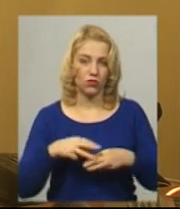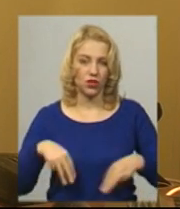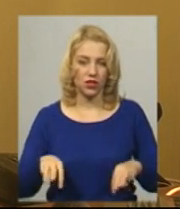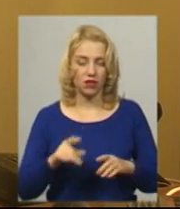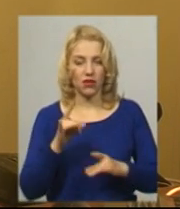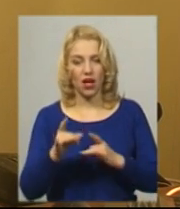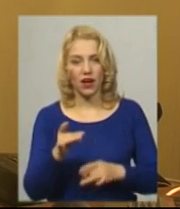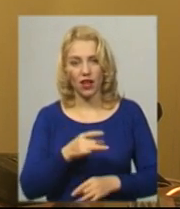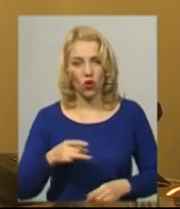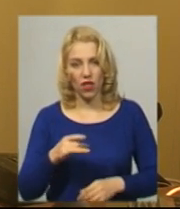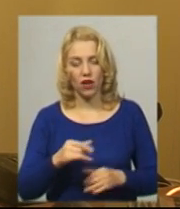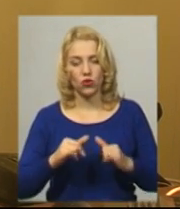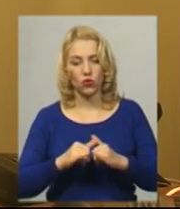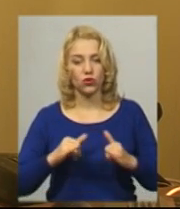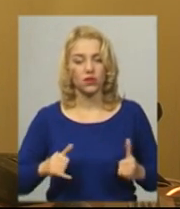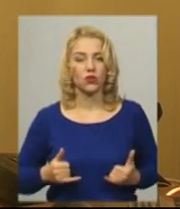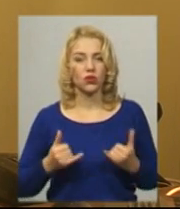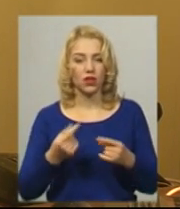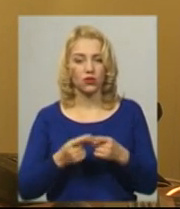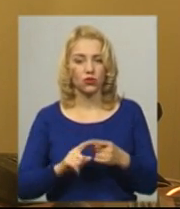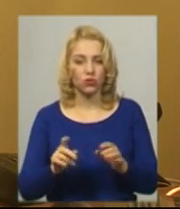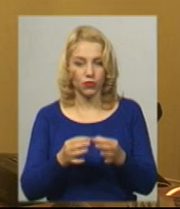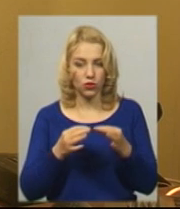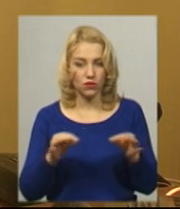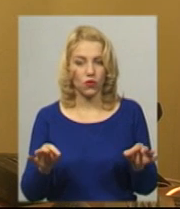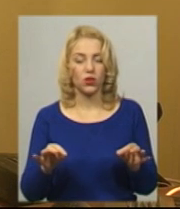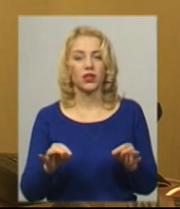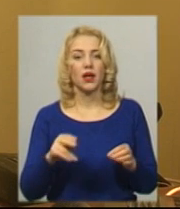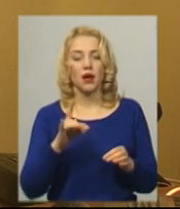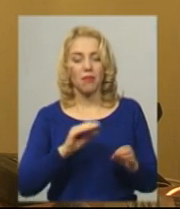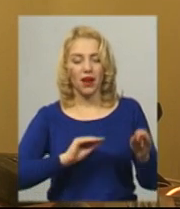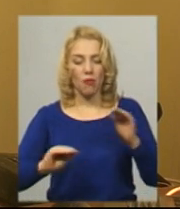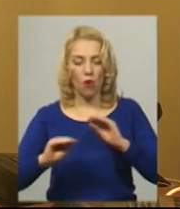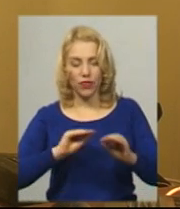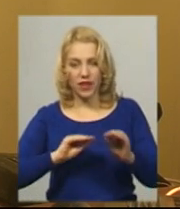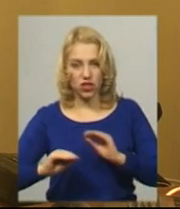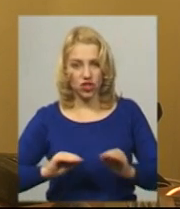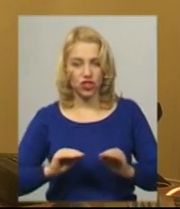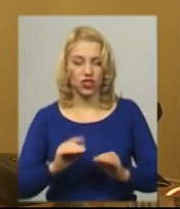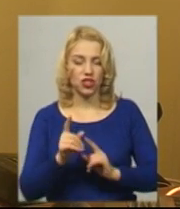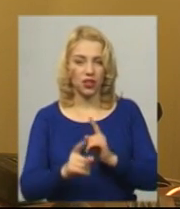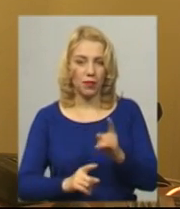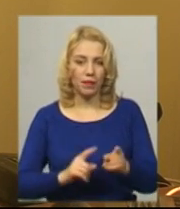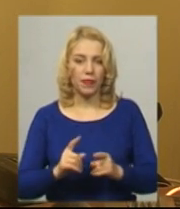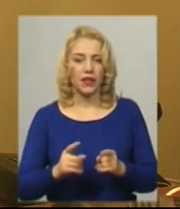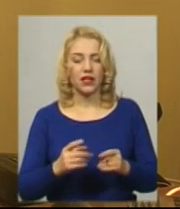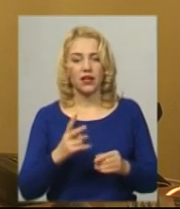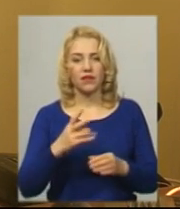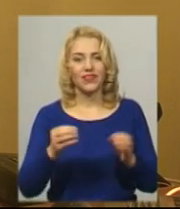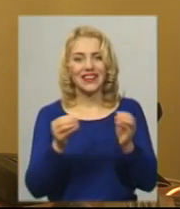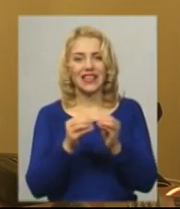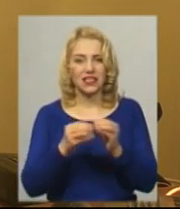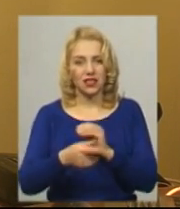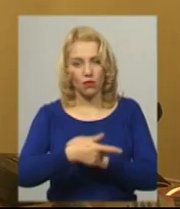регіонального розвитку, для того, щоб дозволити перемонтажі існуючої системи етажністю до 10 поверхів.